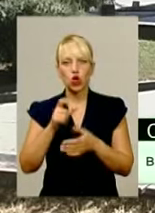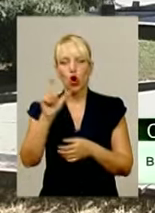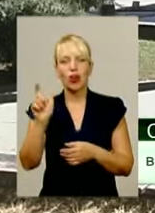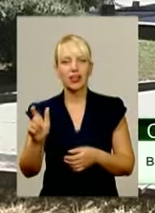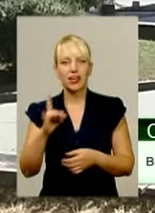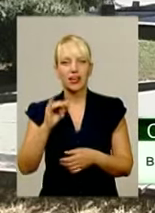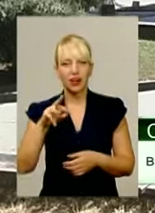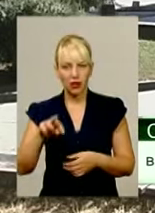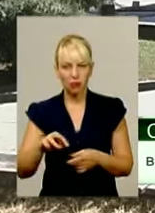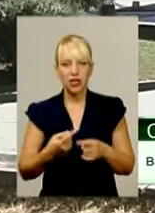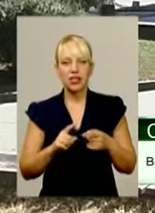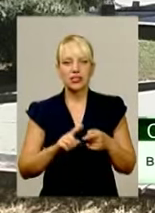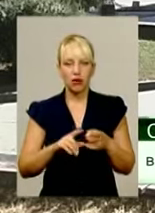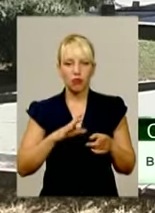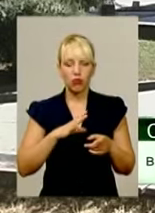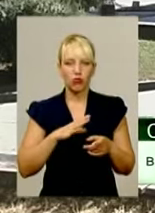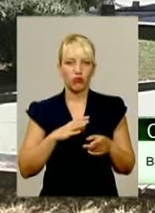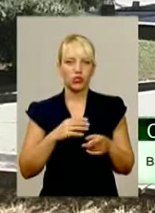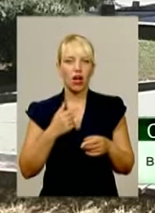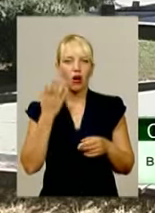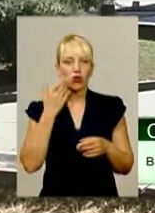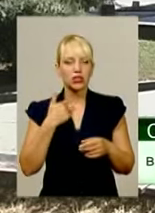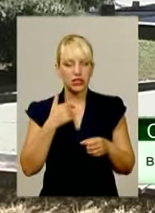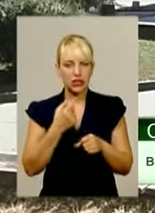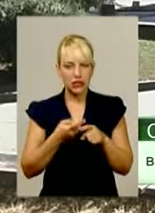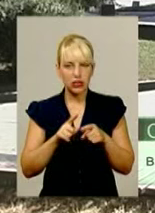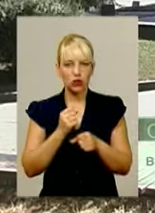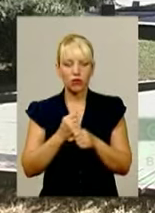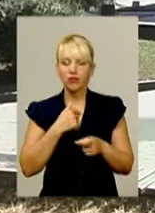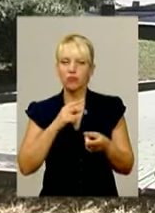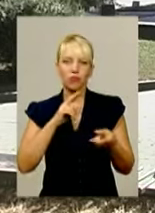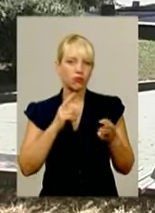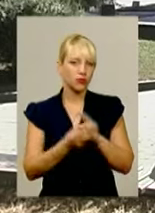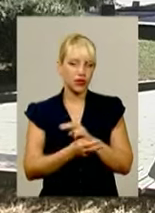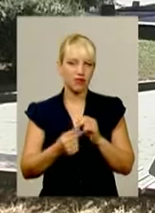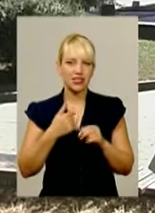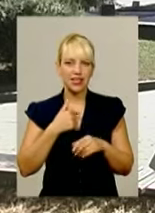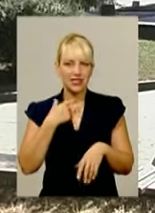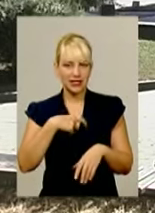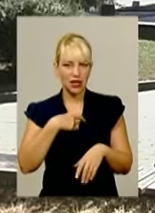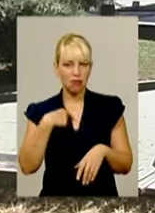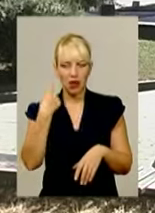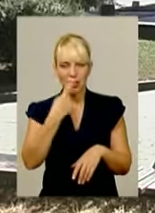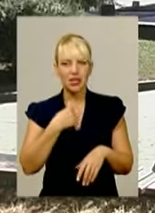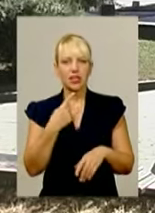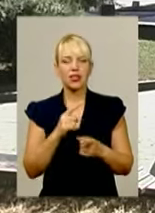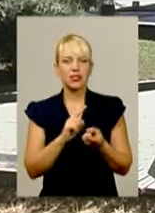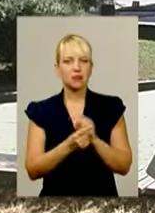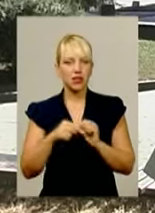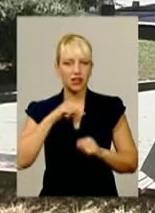моєму житті це був такий певний перелом. Я досить себе сильно змінив, бо були дні, коли через неможу